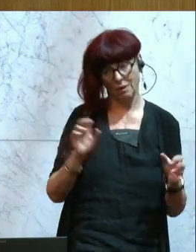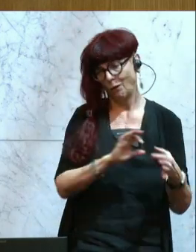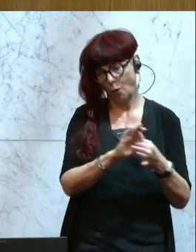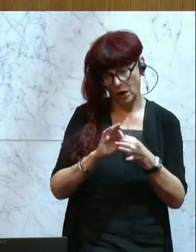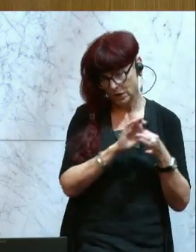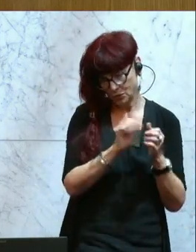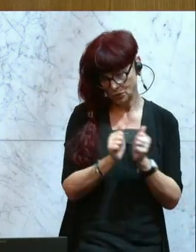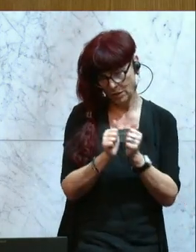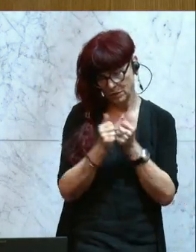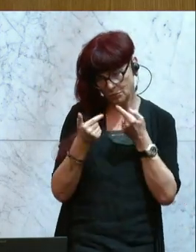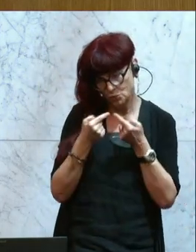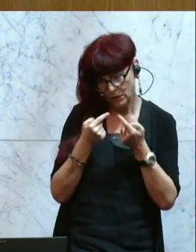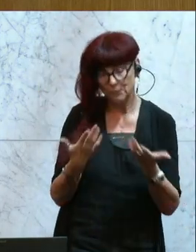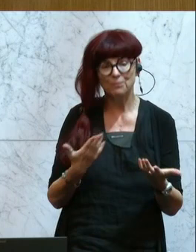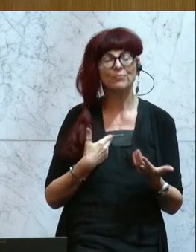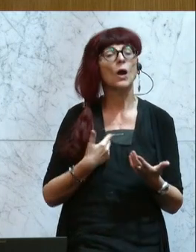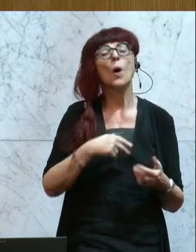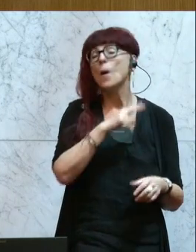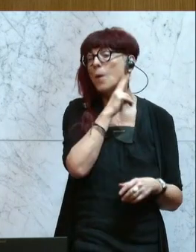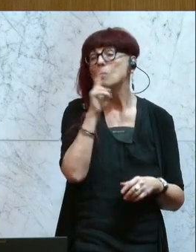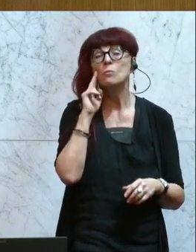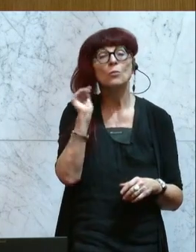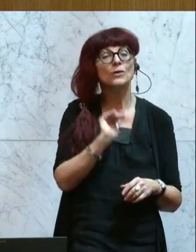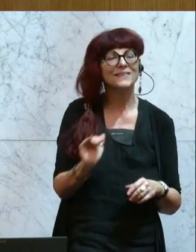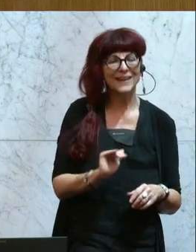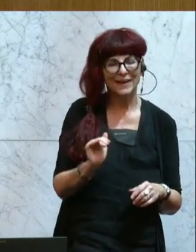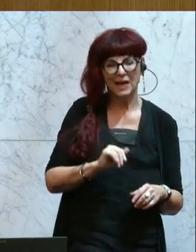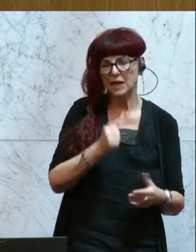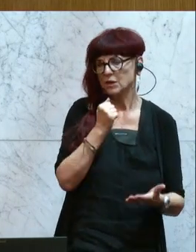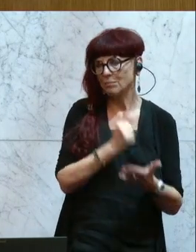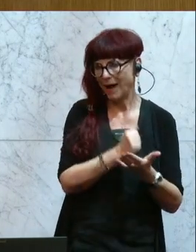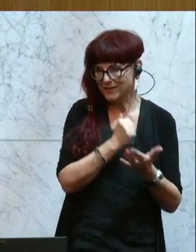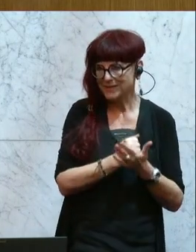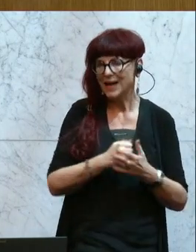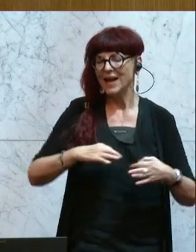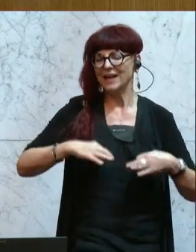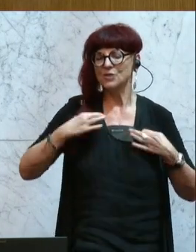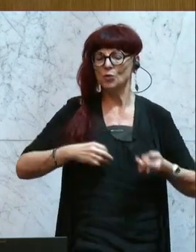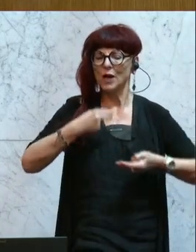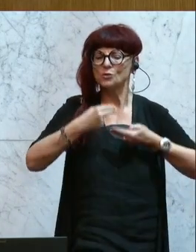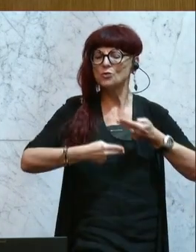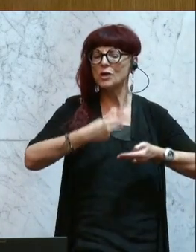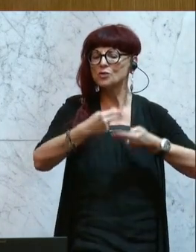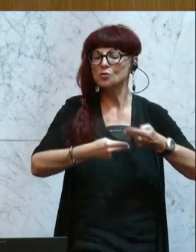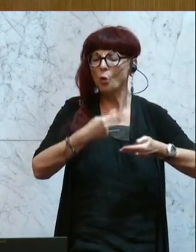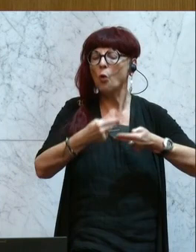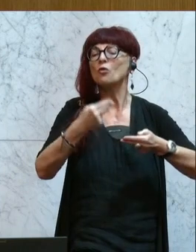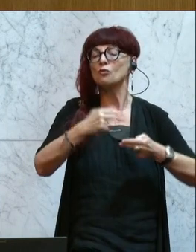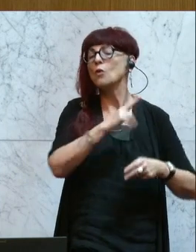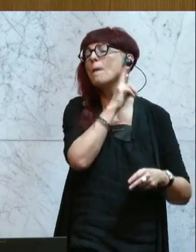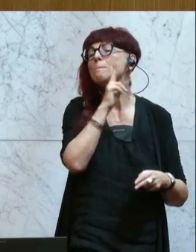Der Mutter-Kind-Pass dient der Gesundheitsuntersuchung der werdenden Mutter, also der Frau. Nicht der